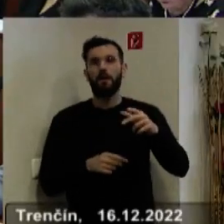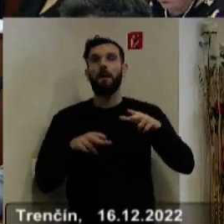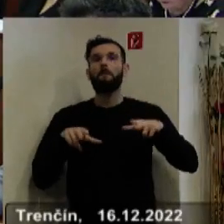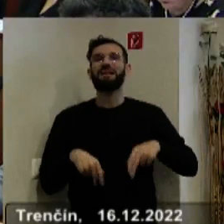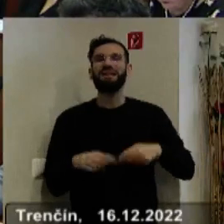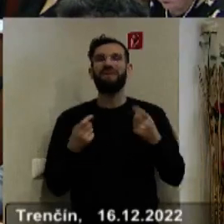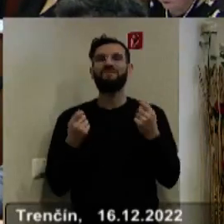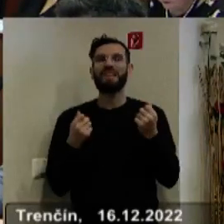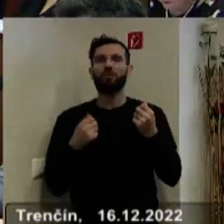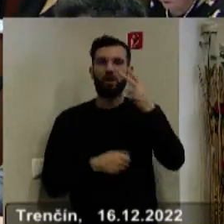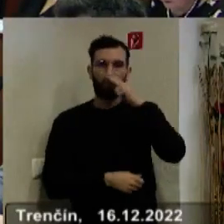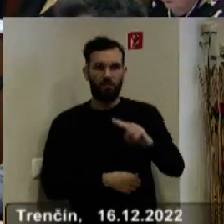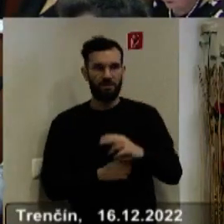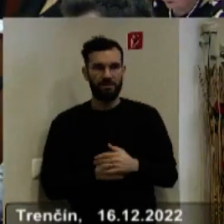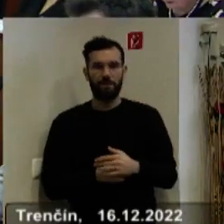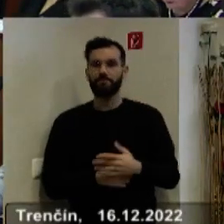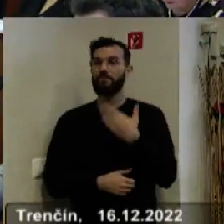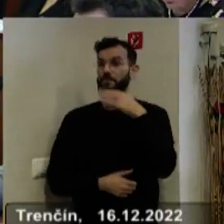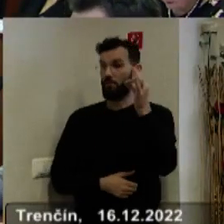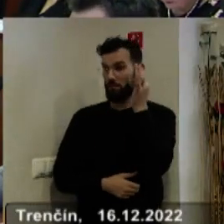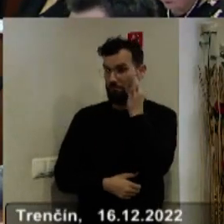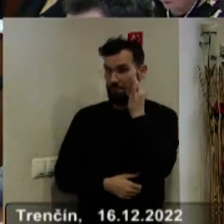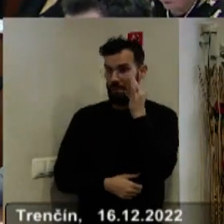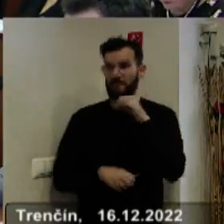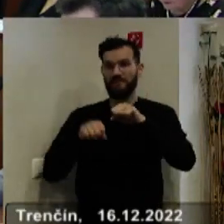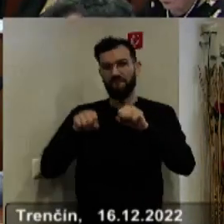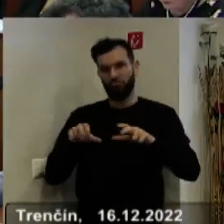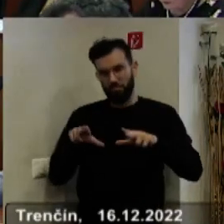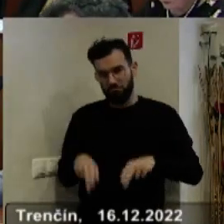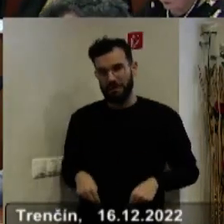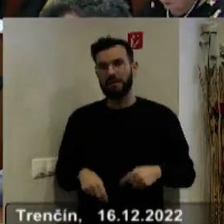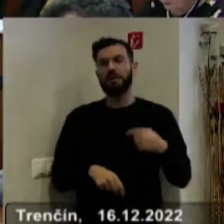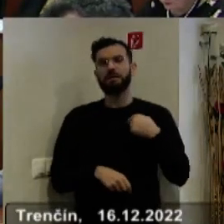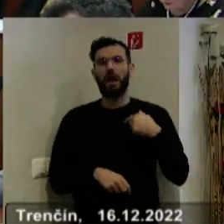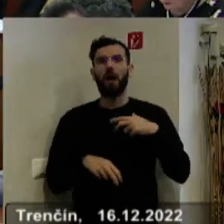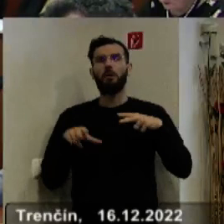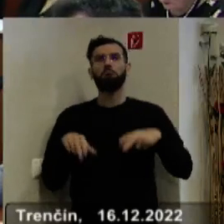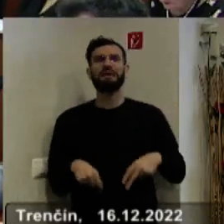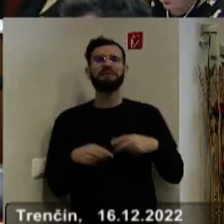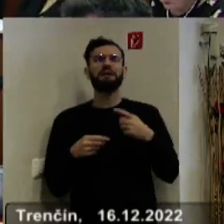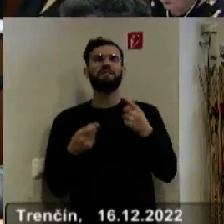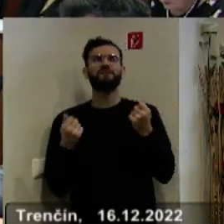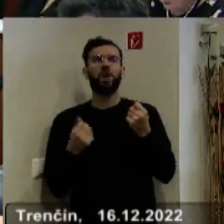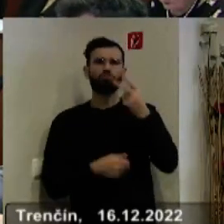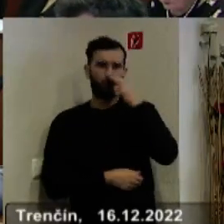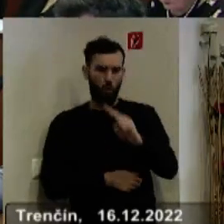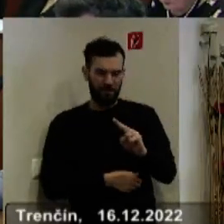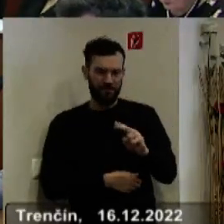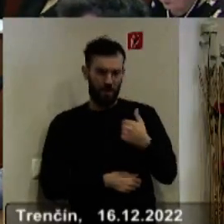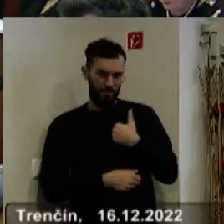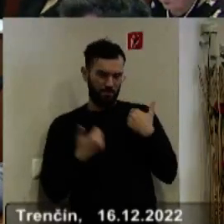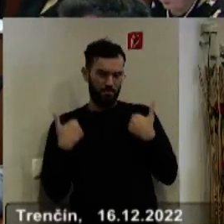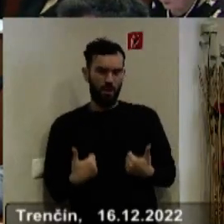Ďakujem. Vážený pán predseda, dovoľte, aby som sa ako predseda finančnej komisie poďakoval všetkým tým, ktorí